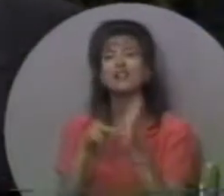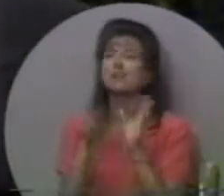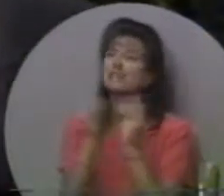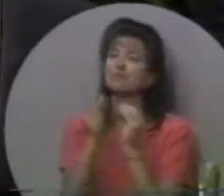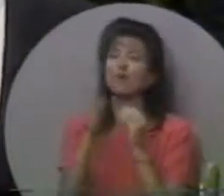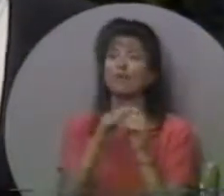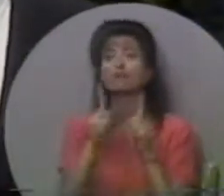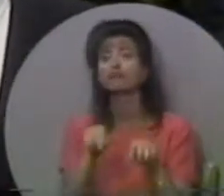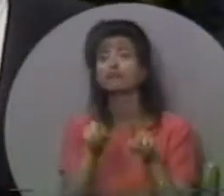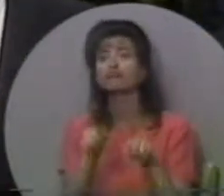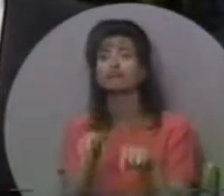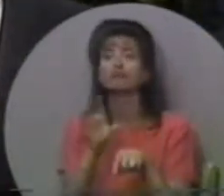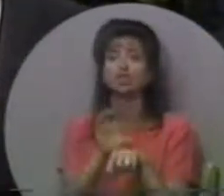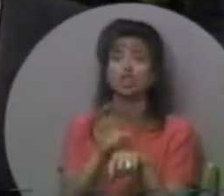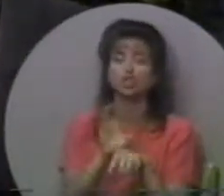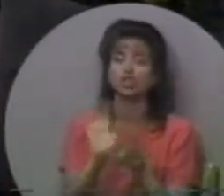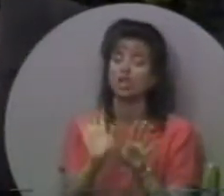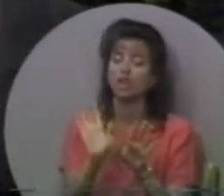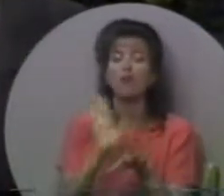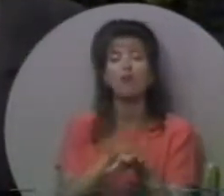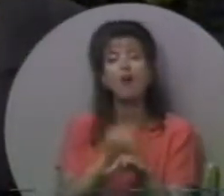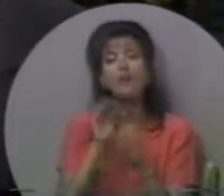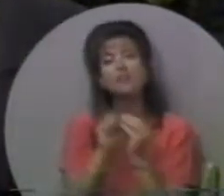поклик – це більше, ніж ходити до церкви.